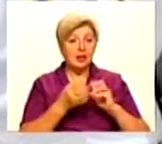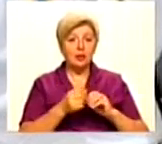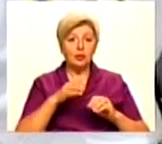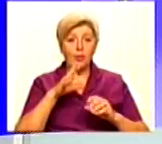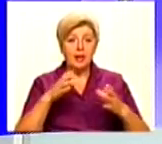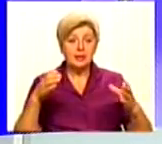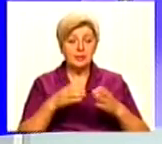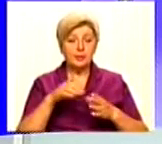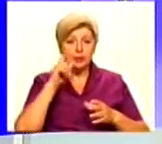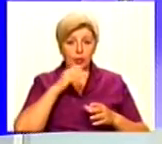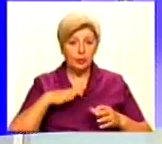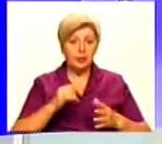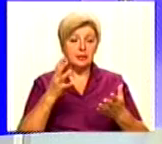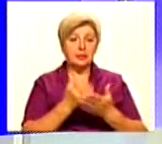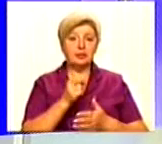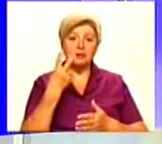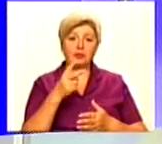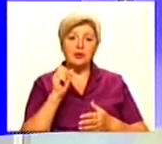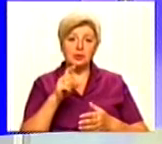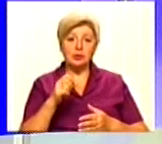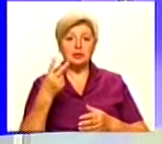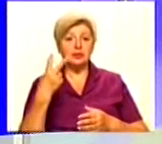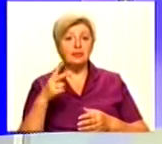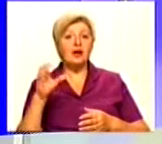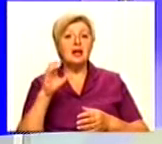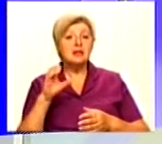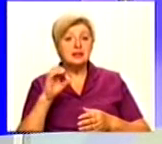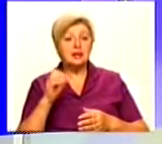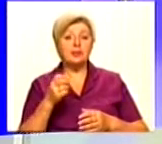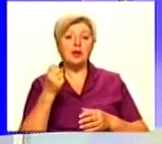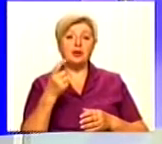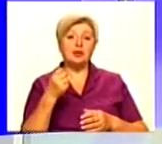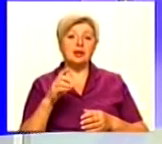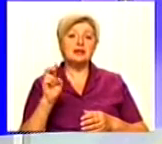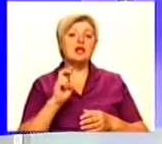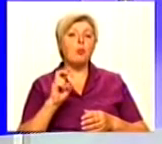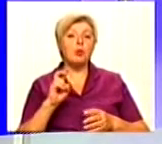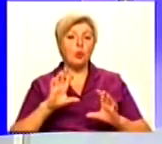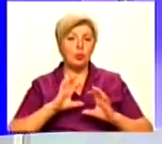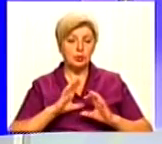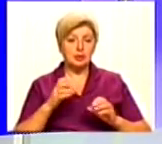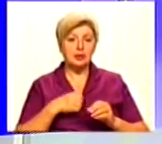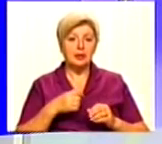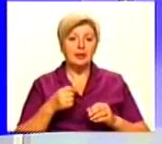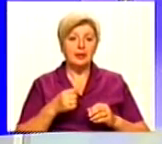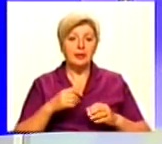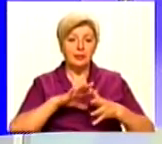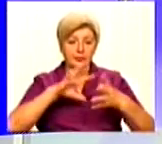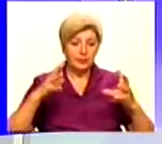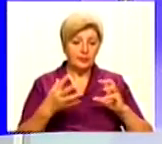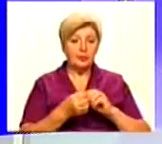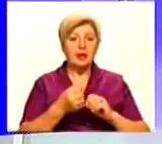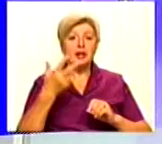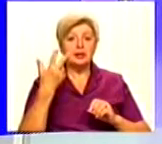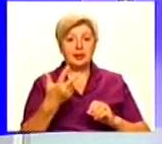України на турнірі здобула два золота, два срібла і 11 бронз. А в загальному медальному заліку стала третєю після